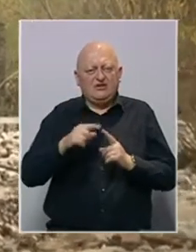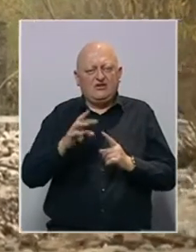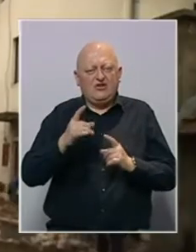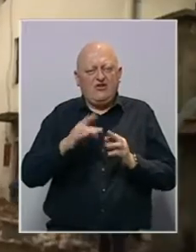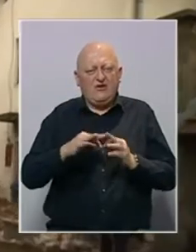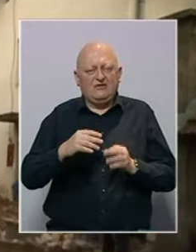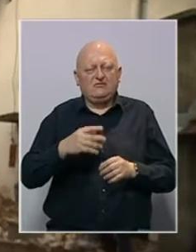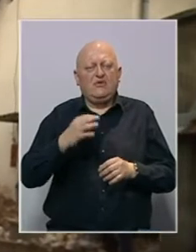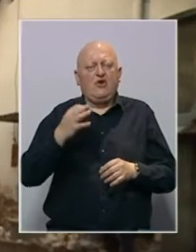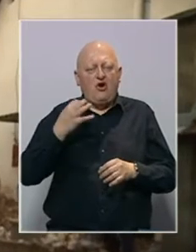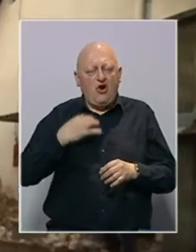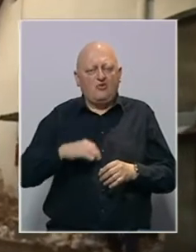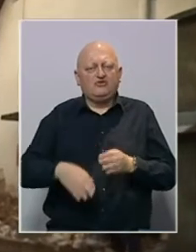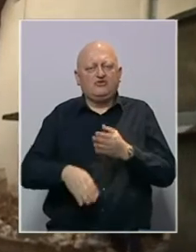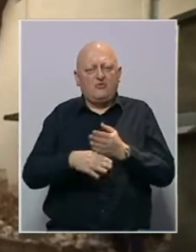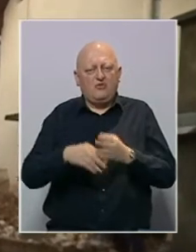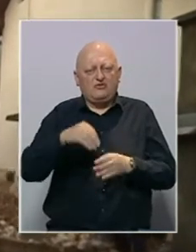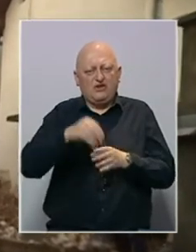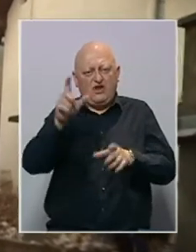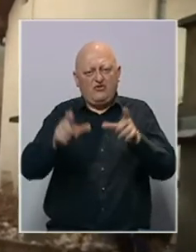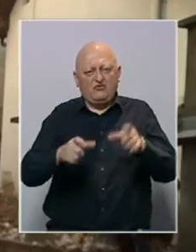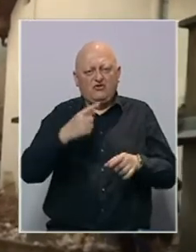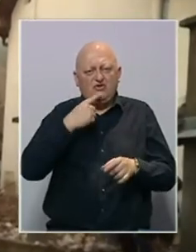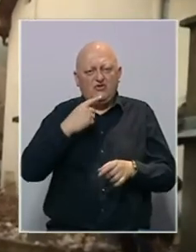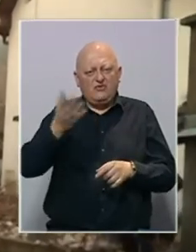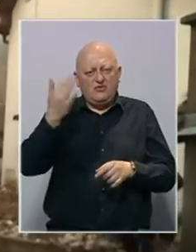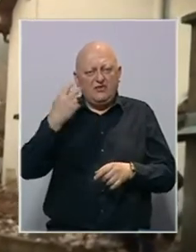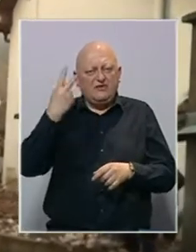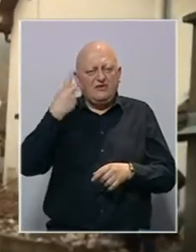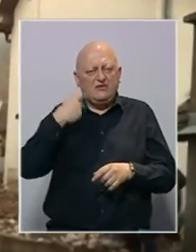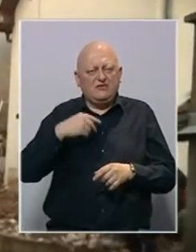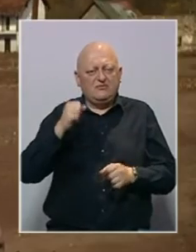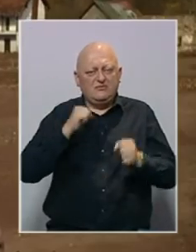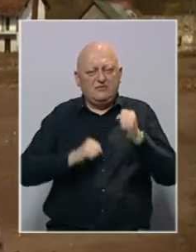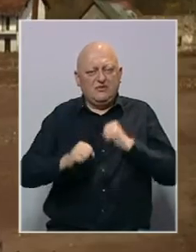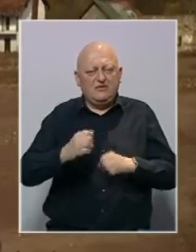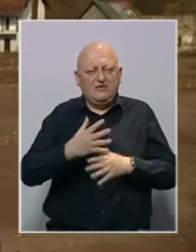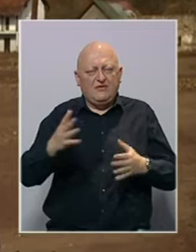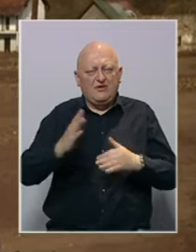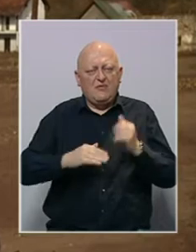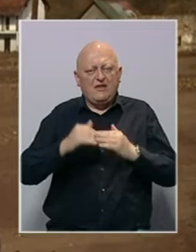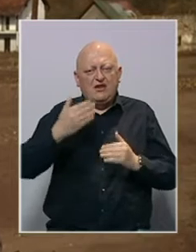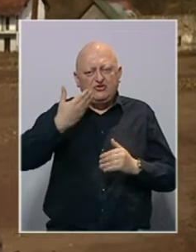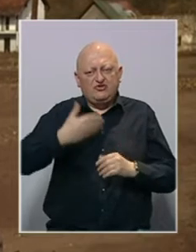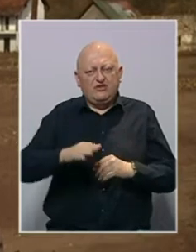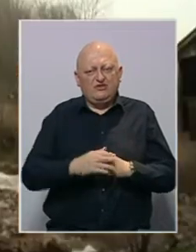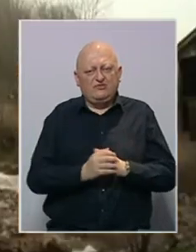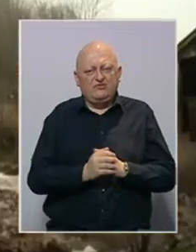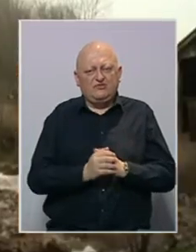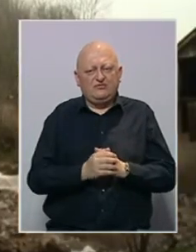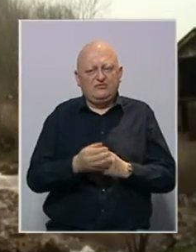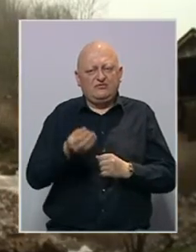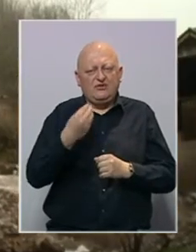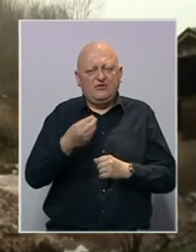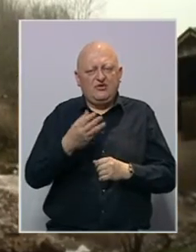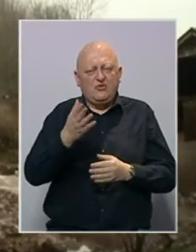i obećali su da će pomoći stanovništvu koje je u prethodna dva dana pretrpjelo ogromnu materialnu štetu. Dobro